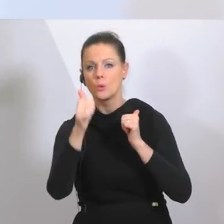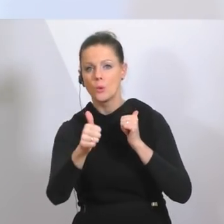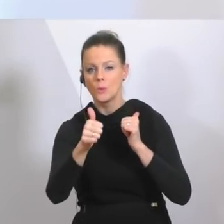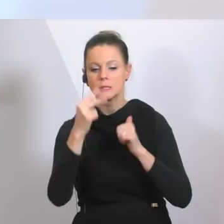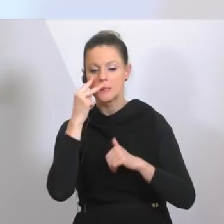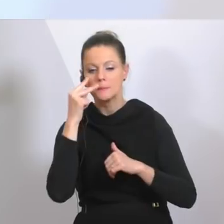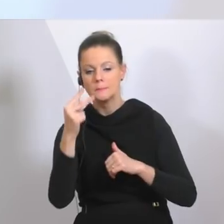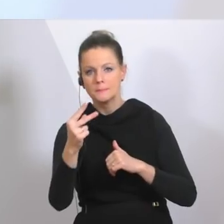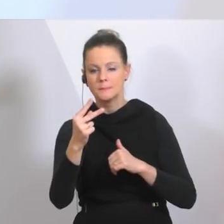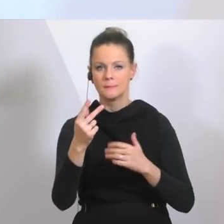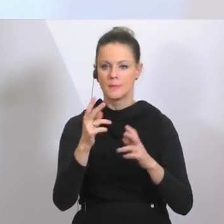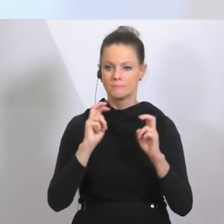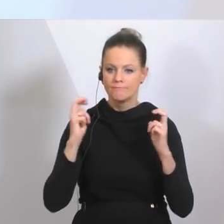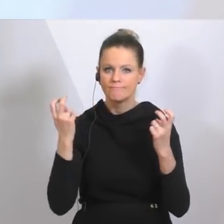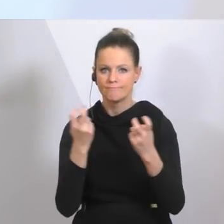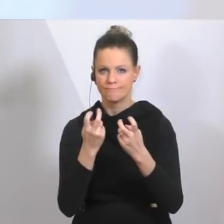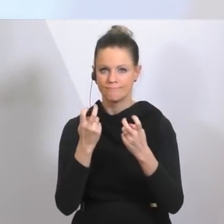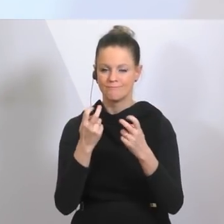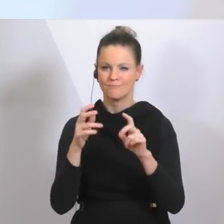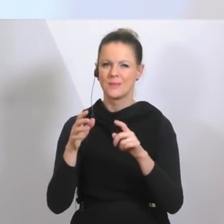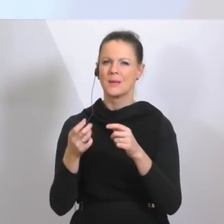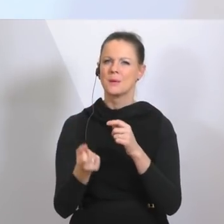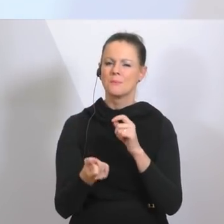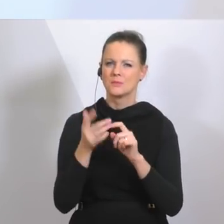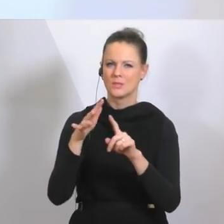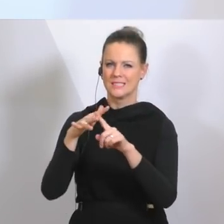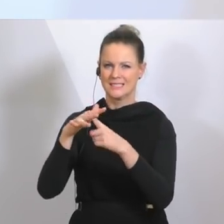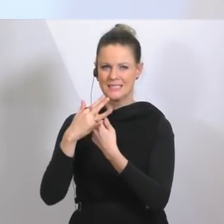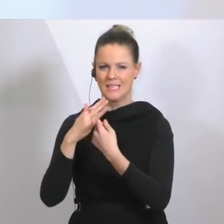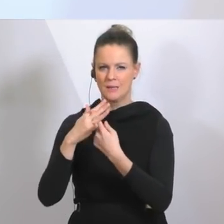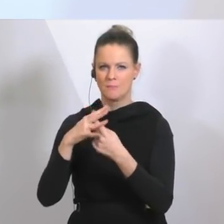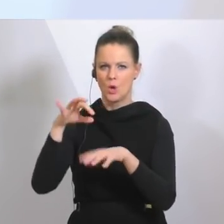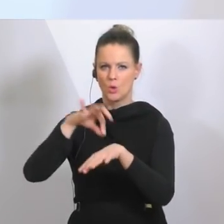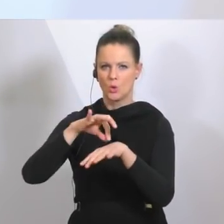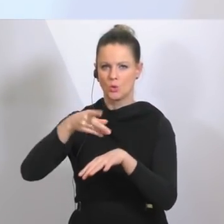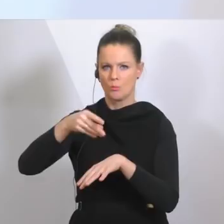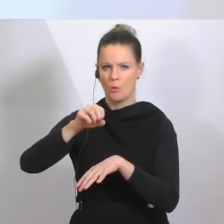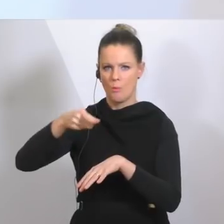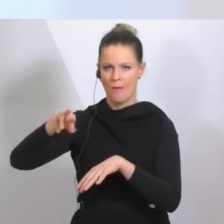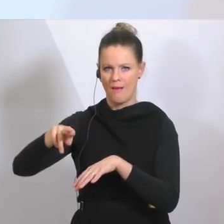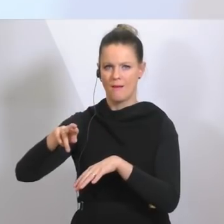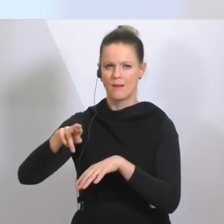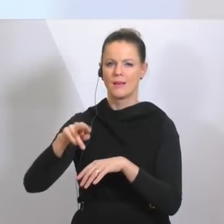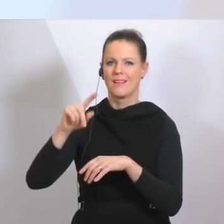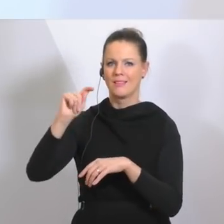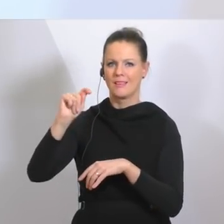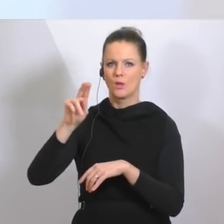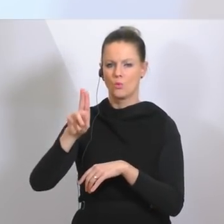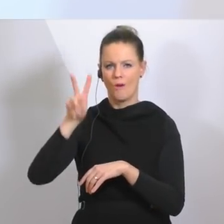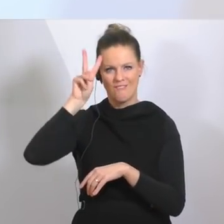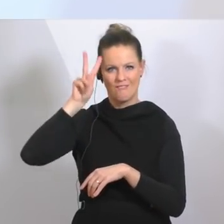Menschen vor allem des Teams und Dr. Popper von der Technischen Universität Wien und mit unserem